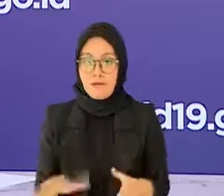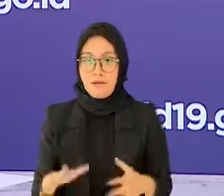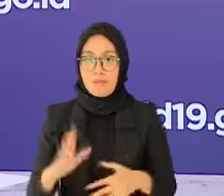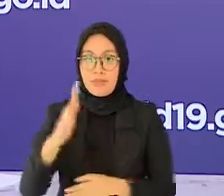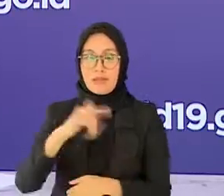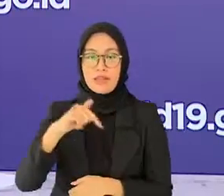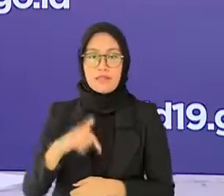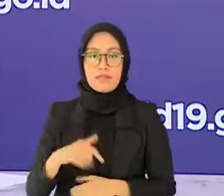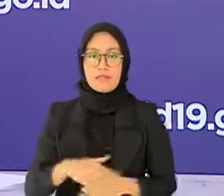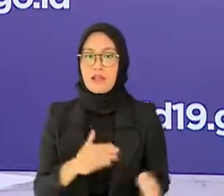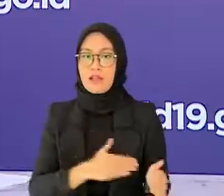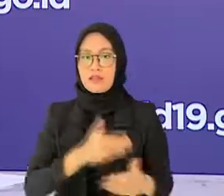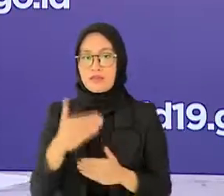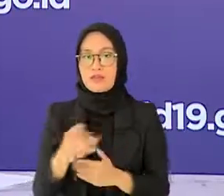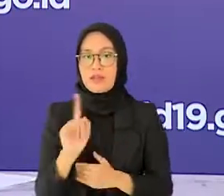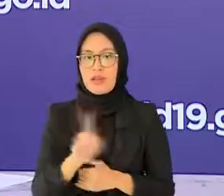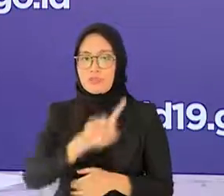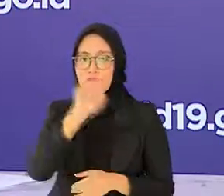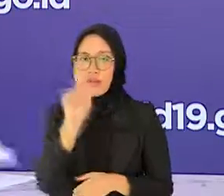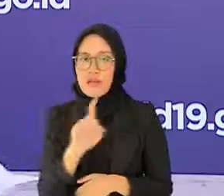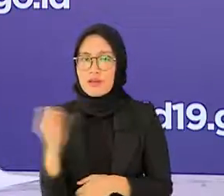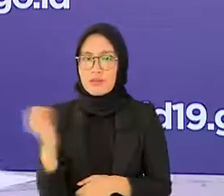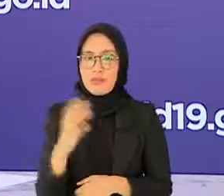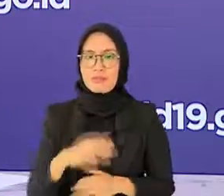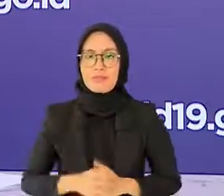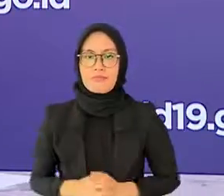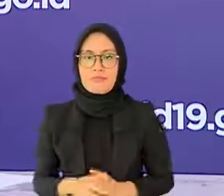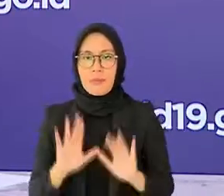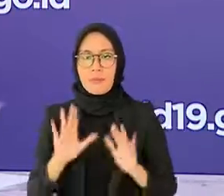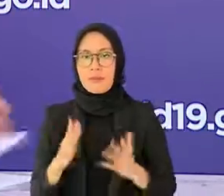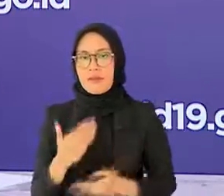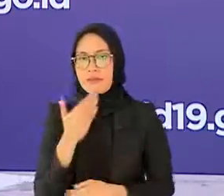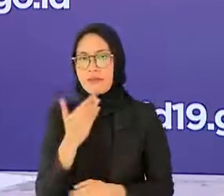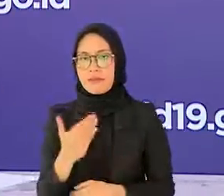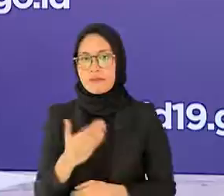saya lanjutkan dengan sesi tanya jika media terima kasih